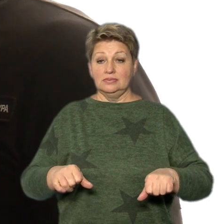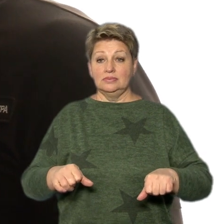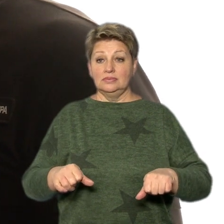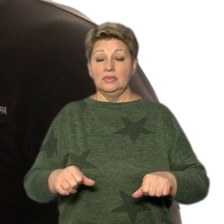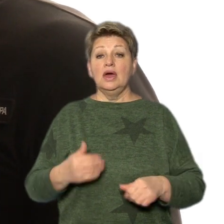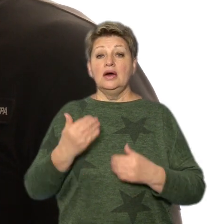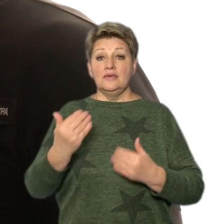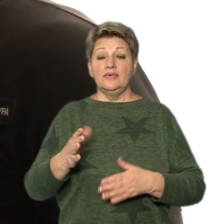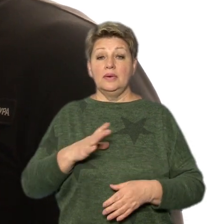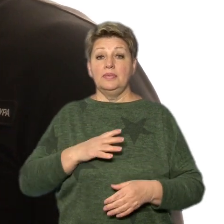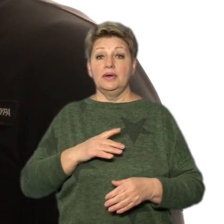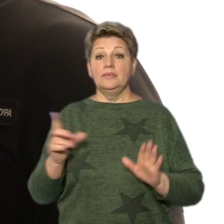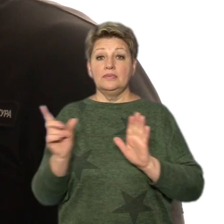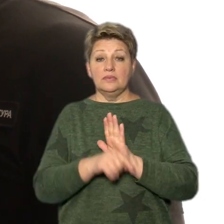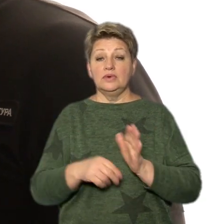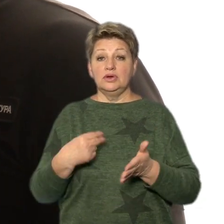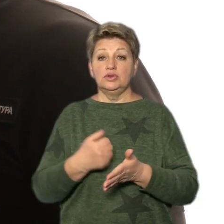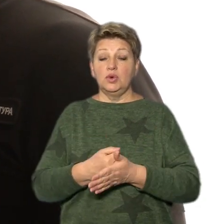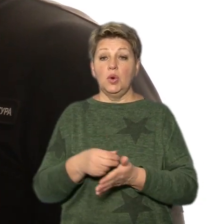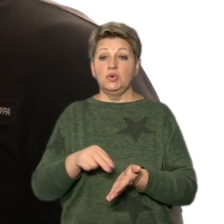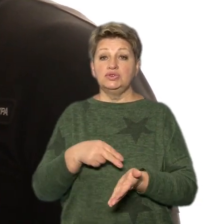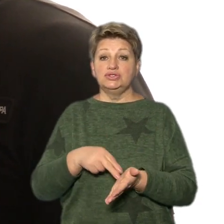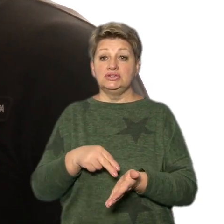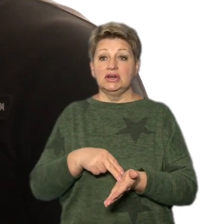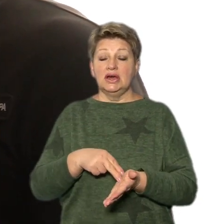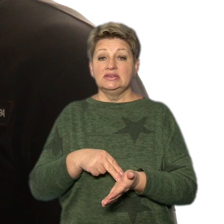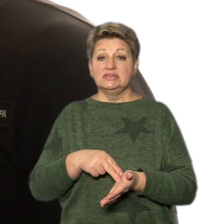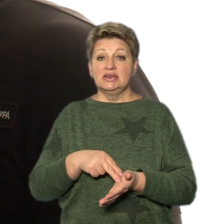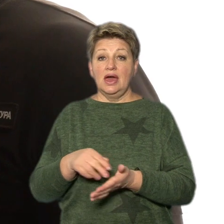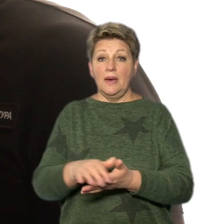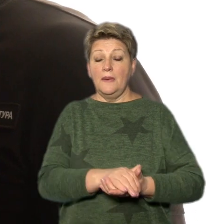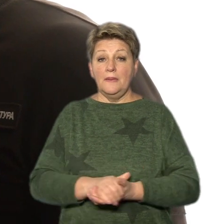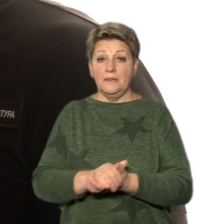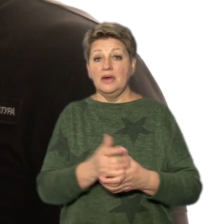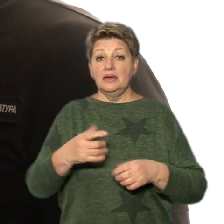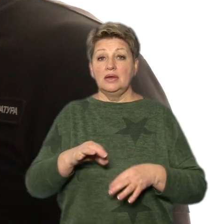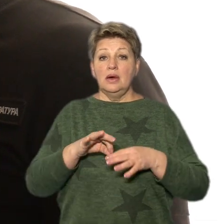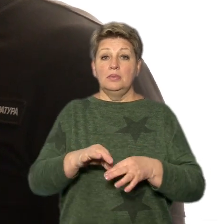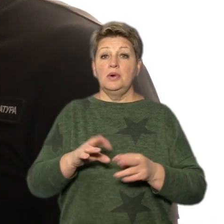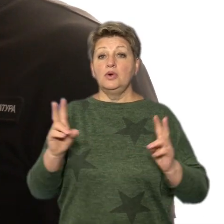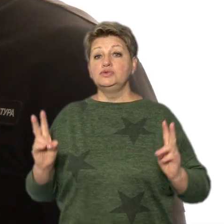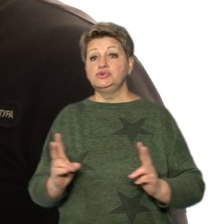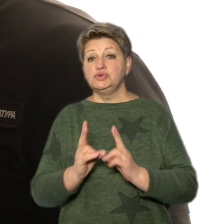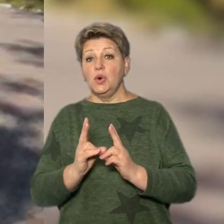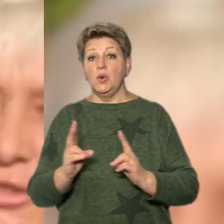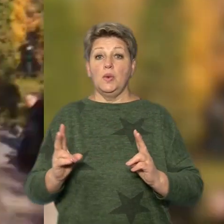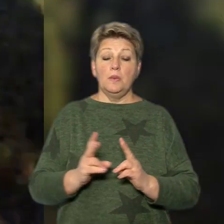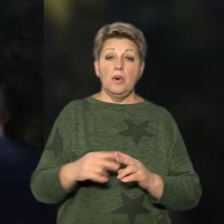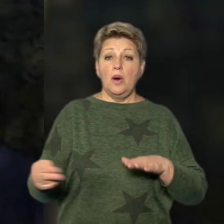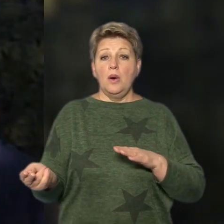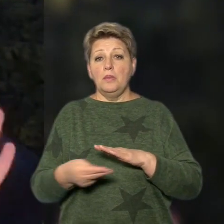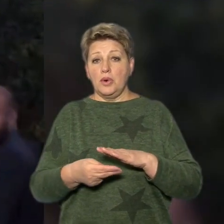від Бур до Черкаської єпархії, де проводимо там певні зустрічі, певні прокурори.